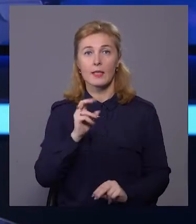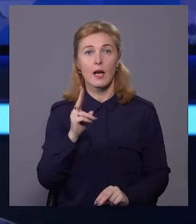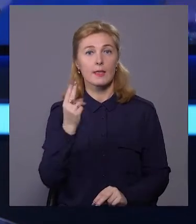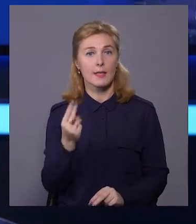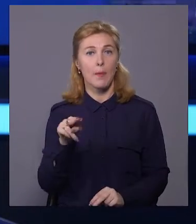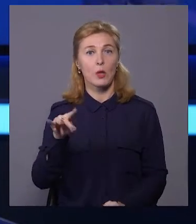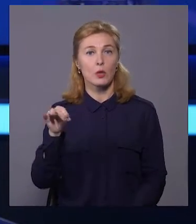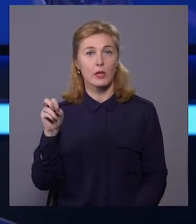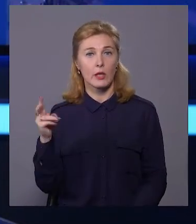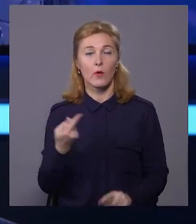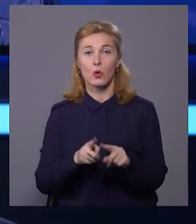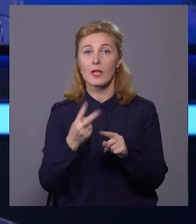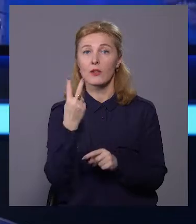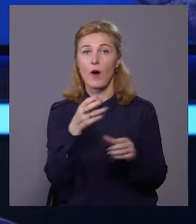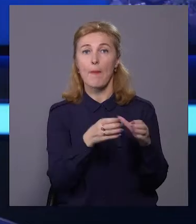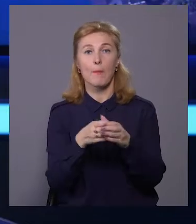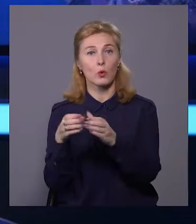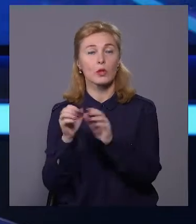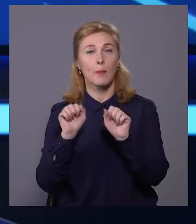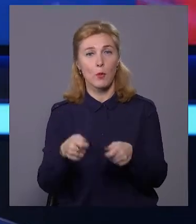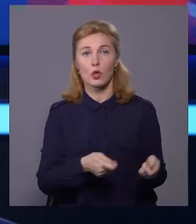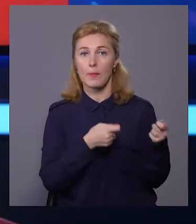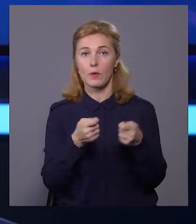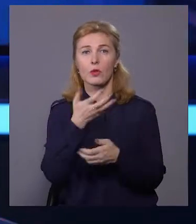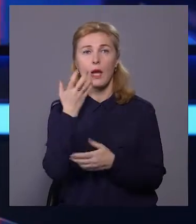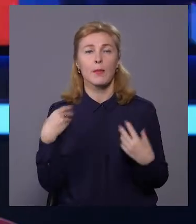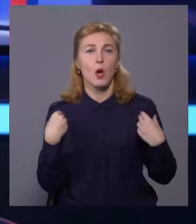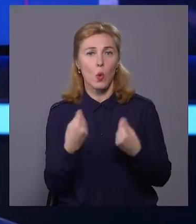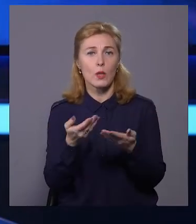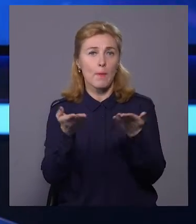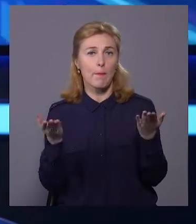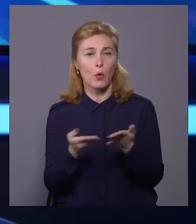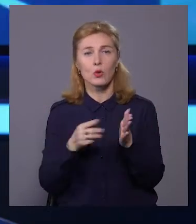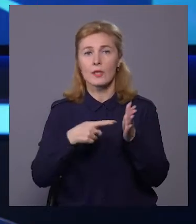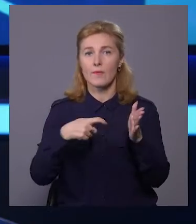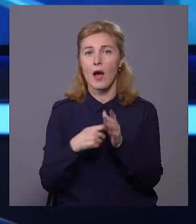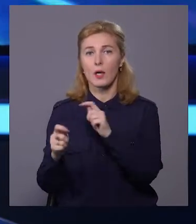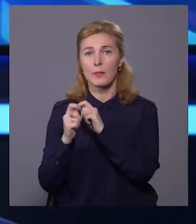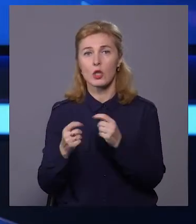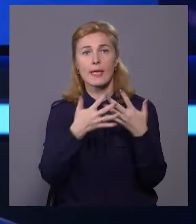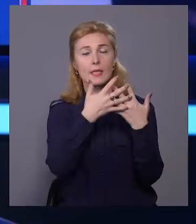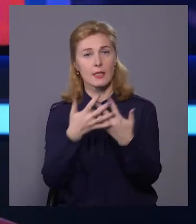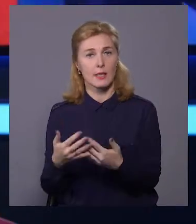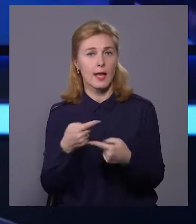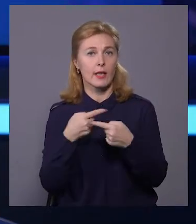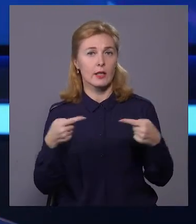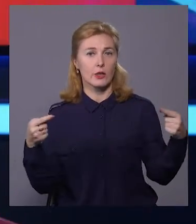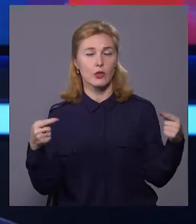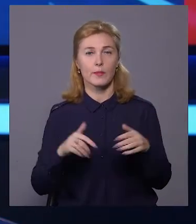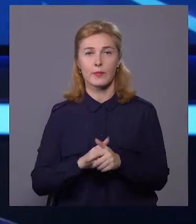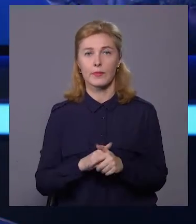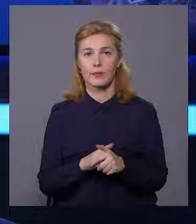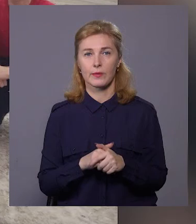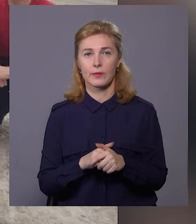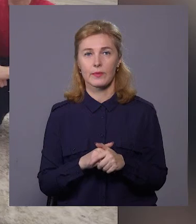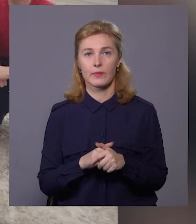«Плоскирів». У ці два пункти можна приносити теплий одяг, посуд, цвяхи, мішки, маскувальні сітки та інші речі.